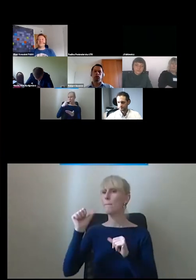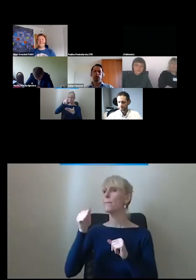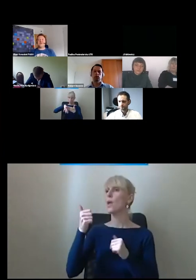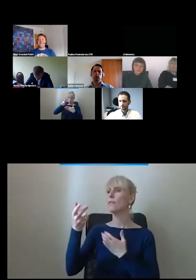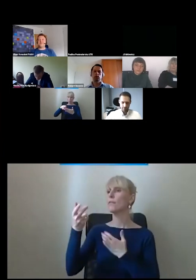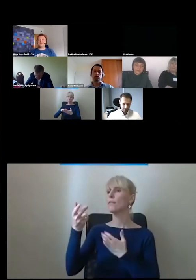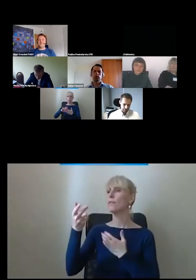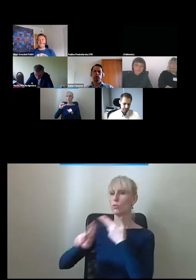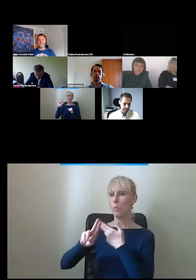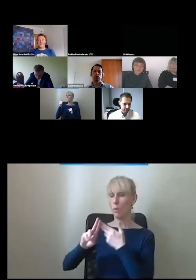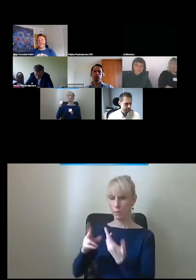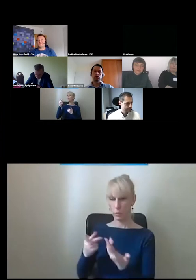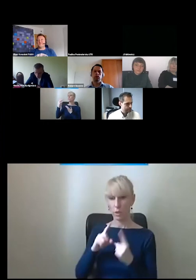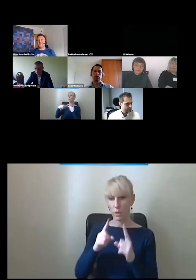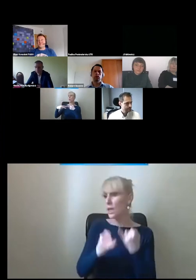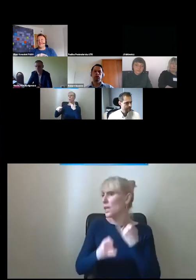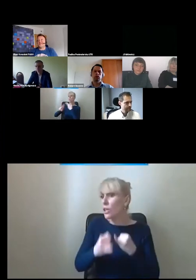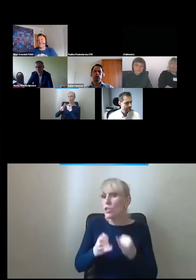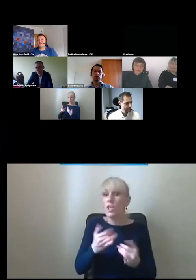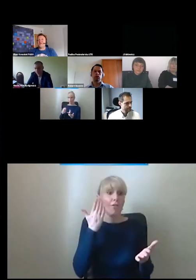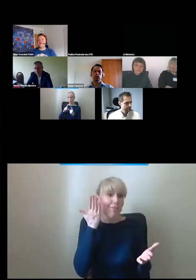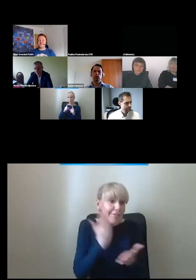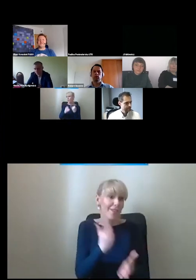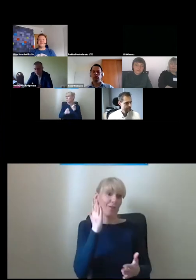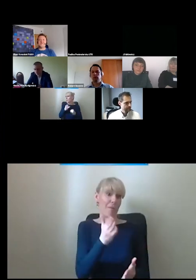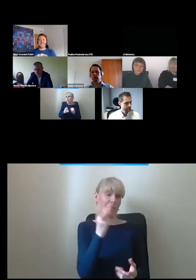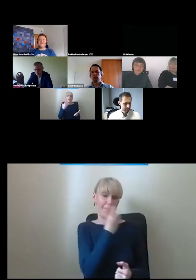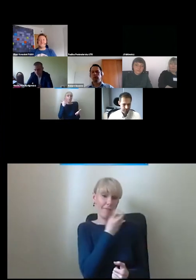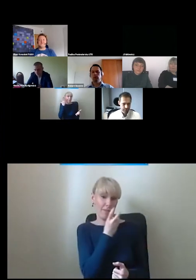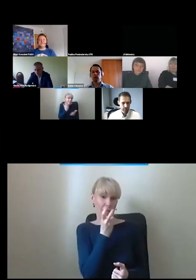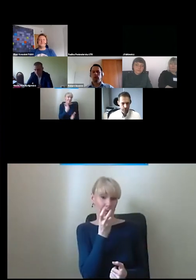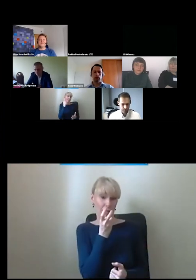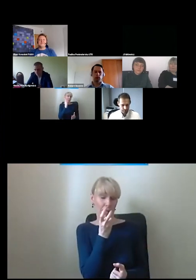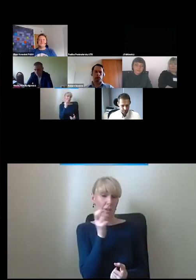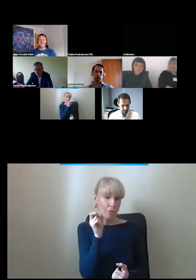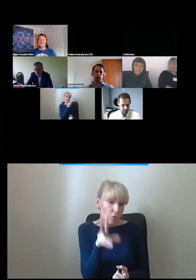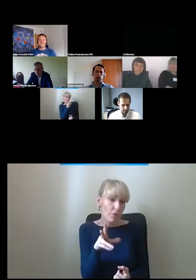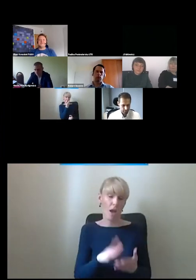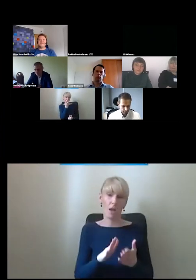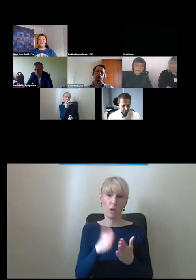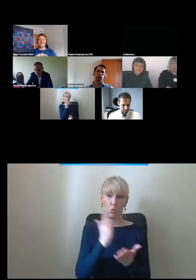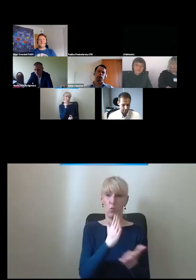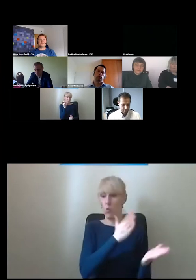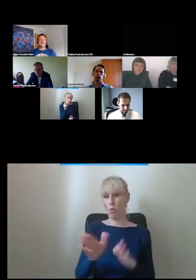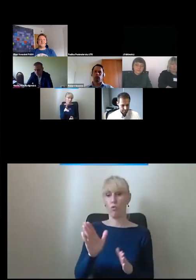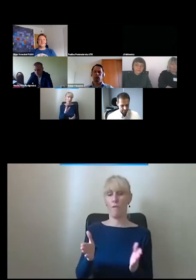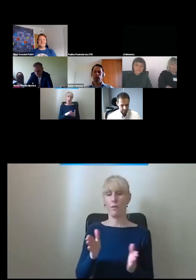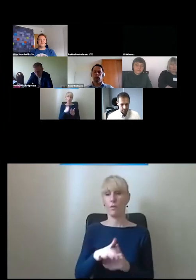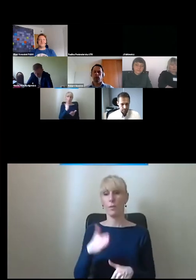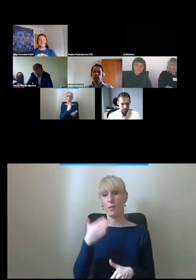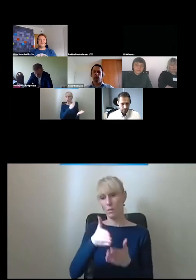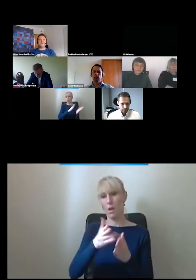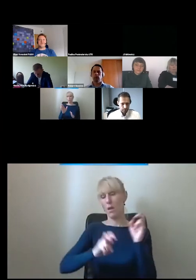tą pierwszą pana wypowiedź jako taką, że jeśli tylko będzie zainteresowanie, to jest gotowość